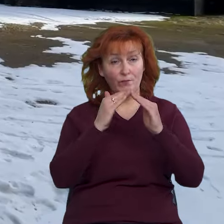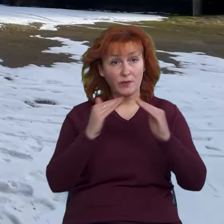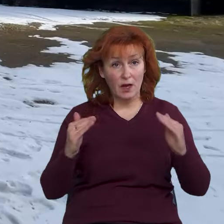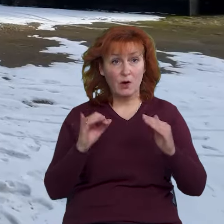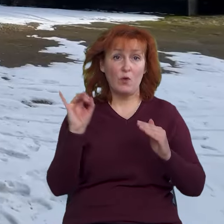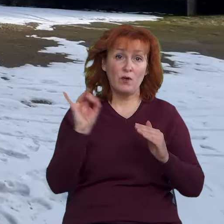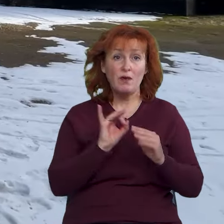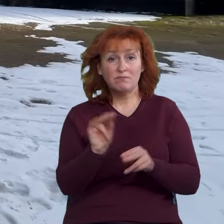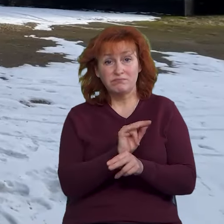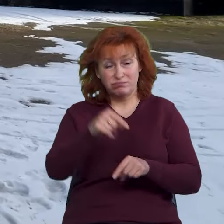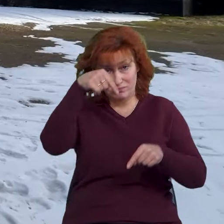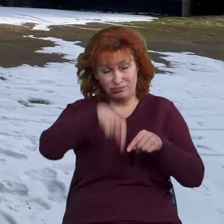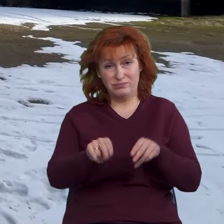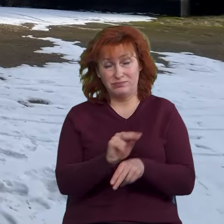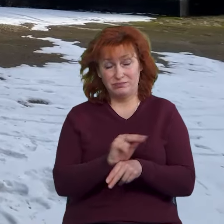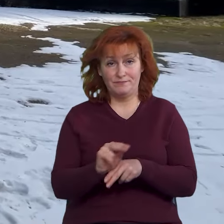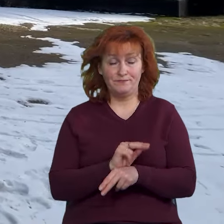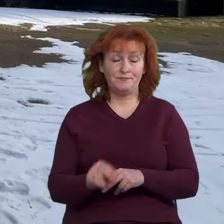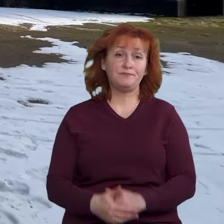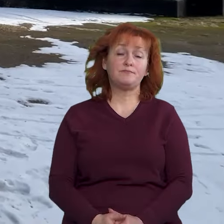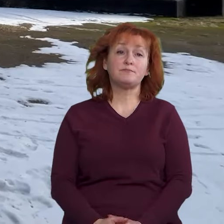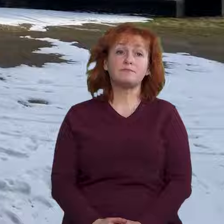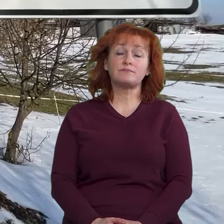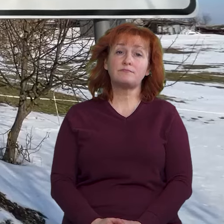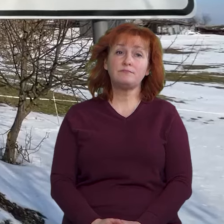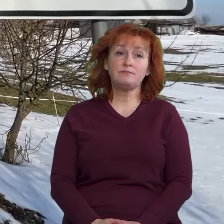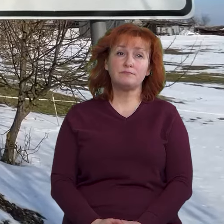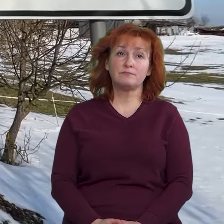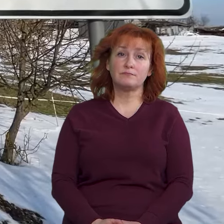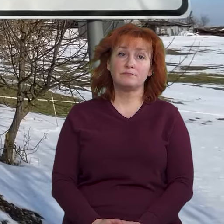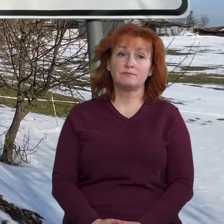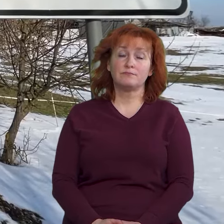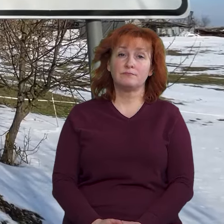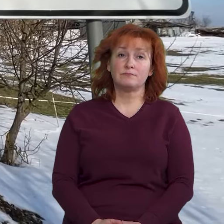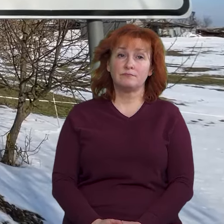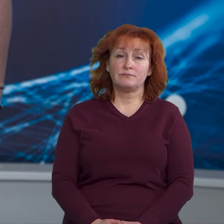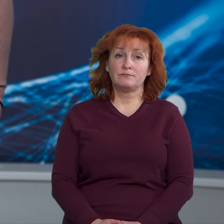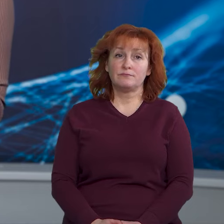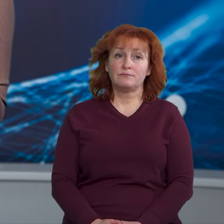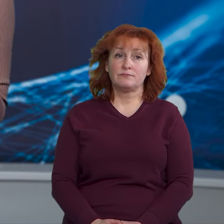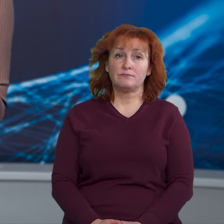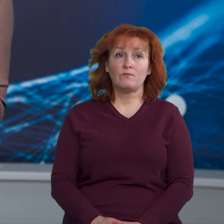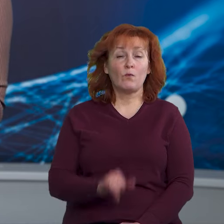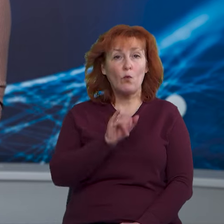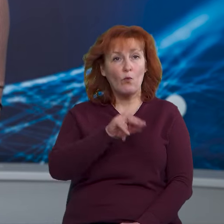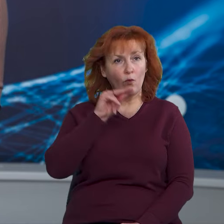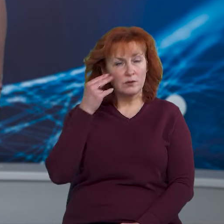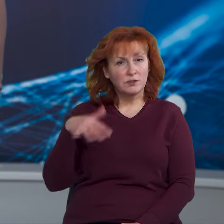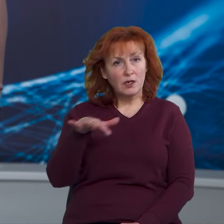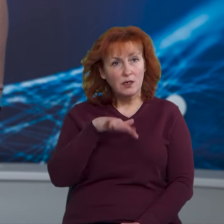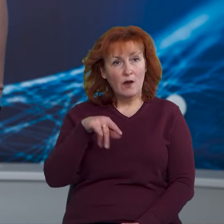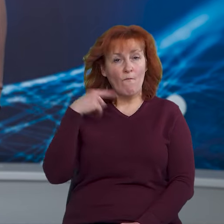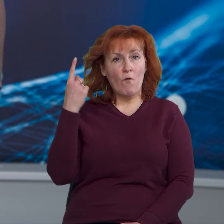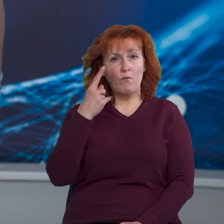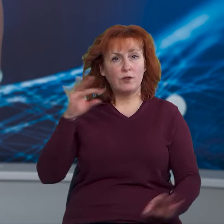облаштування відмостки. Надія Мартишко, Дмитро Потіпака, Суспільне, новини, Чернігів. У Чернігові в